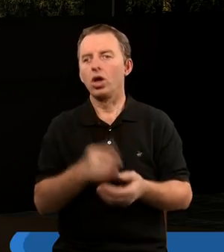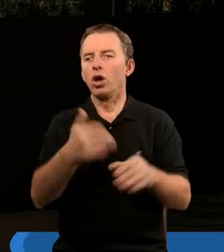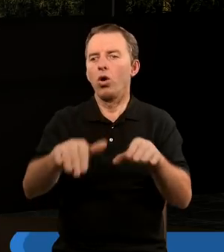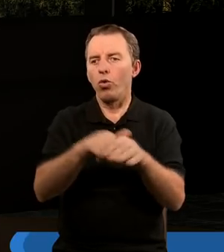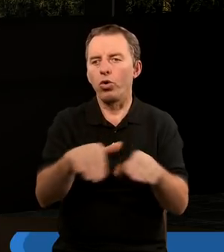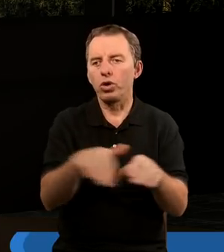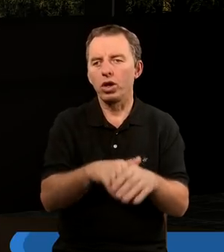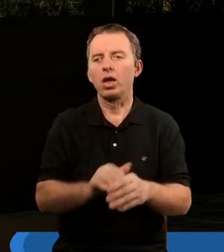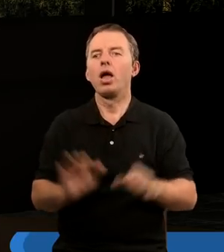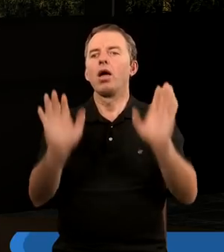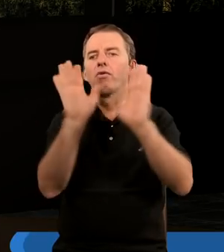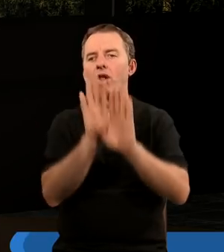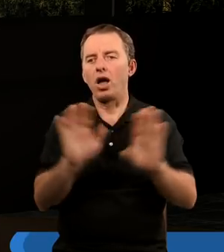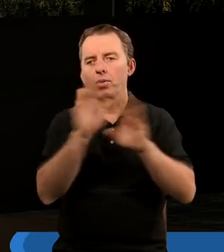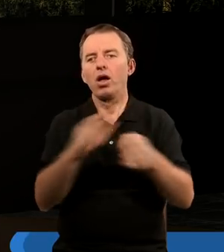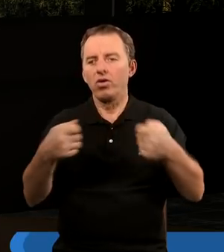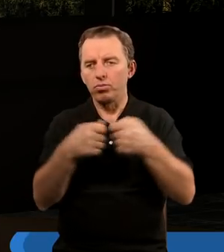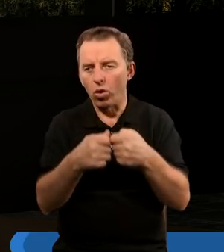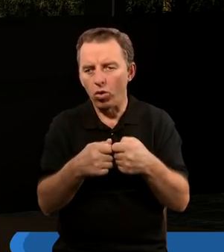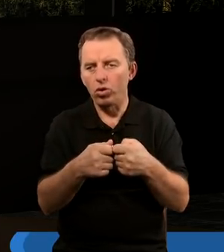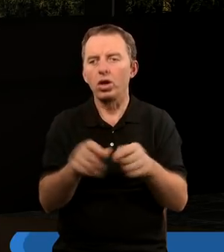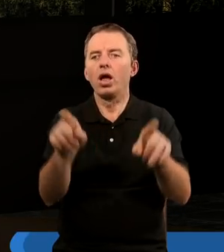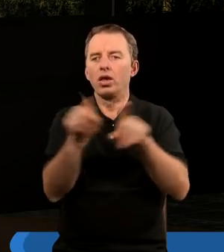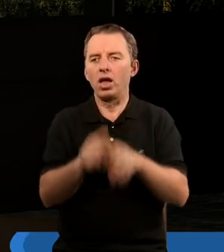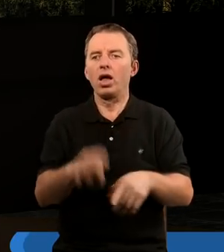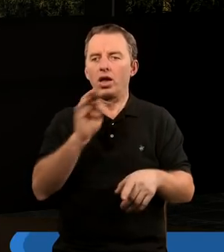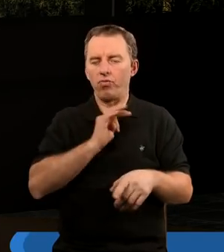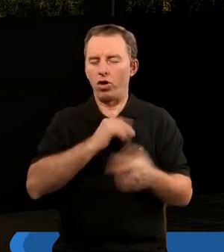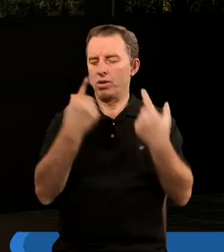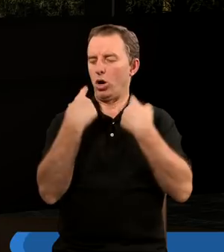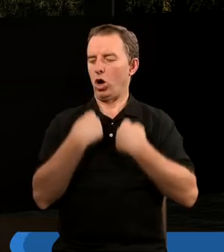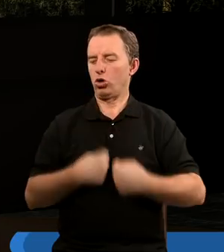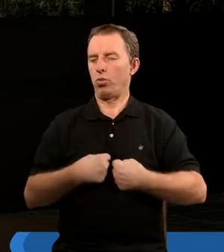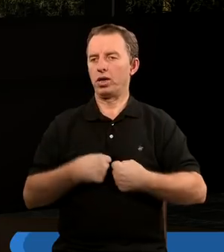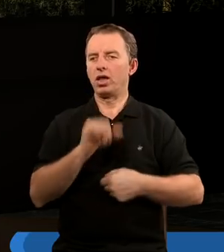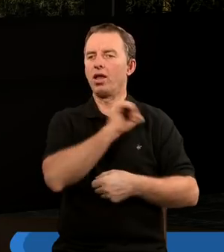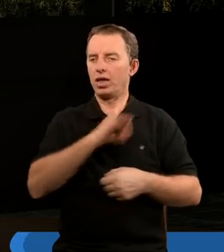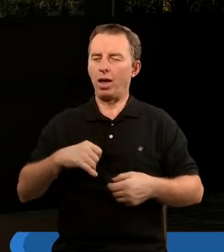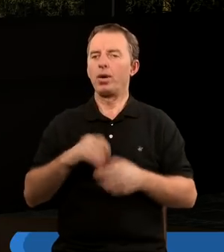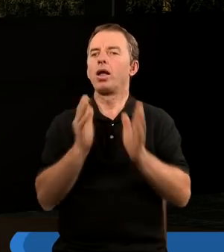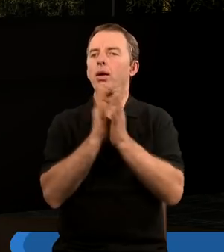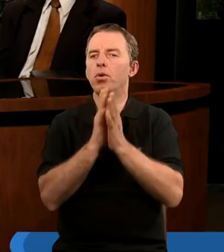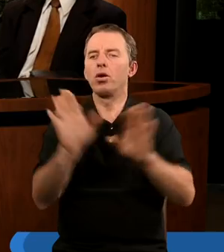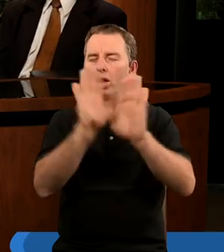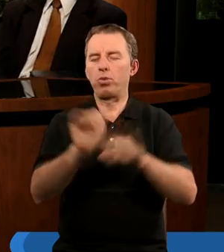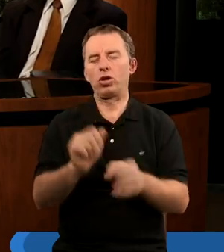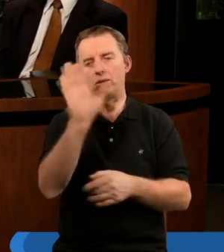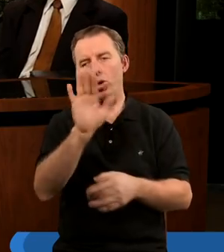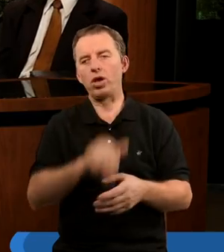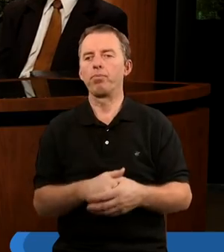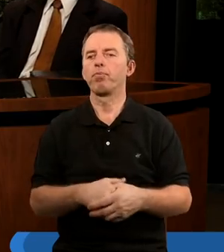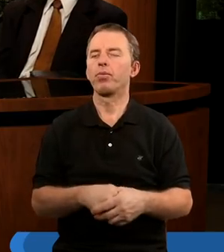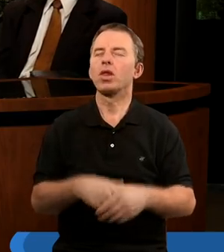uczestniczenia na nabożeństwie wspólnym, ale też w swoim, osobistym nabożeństwie z Panem Bogiem. Czyli